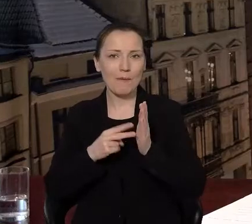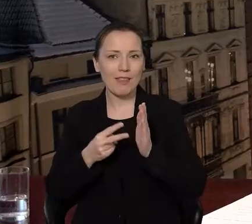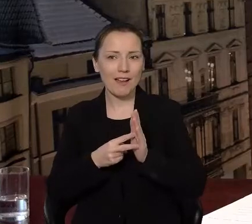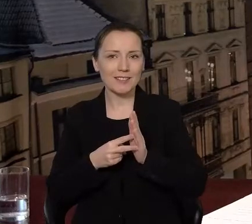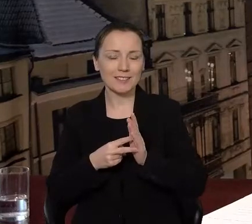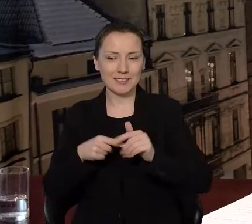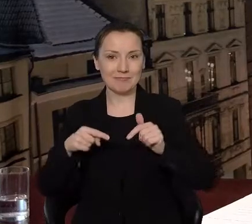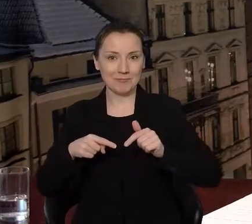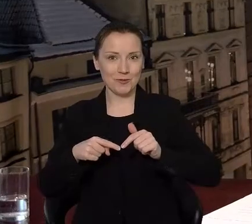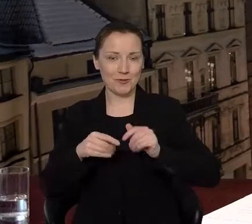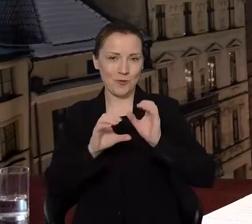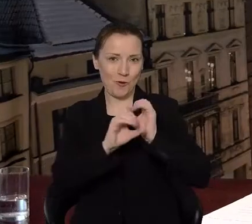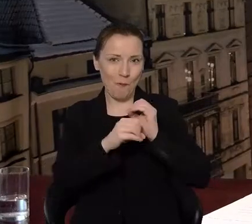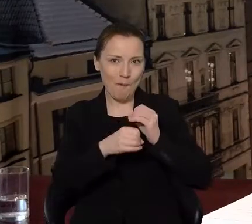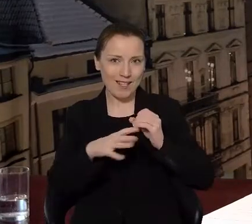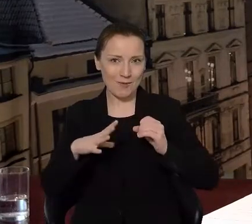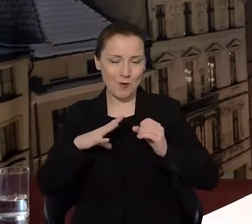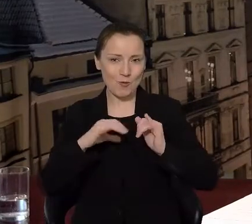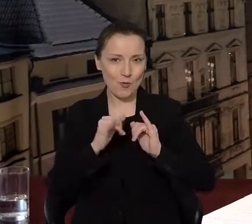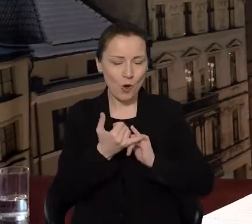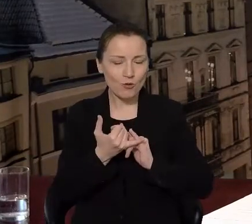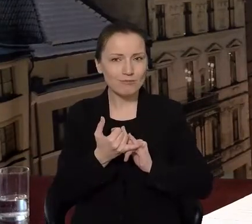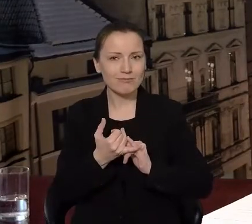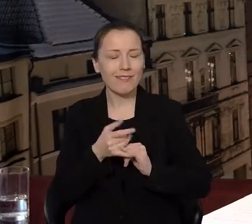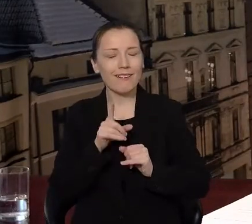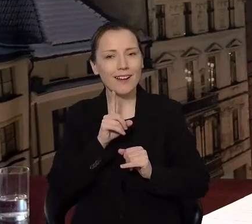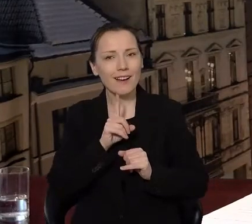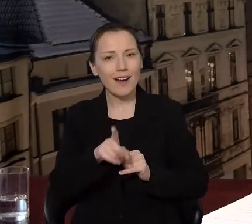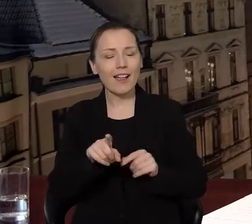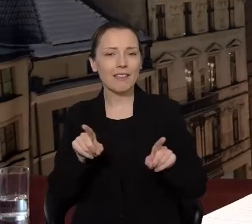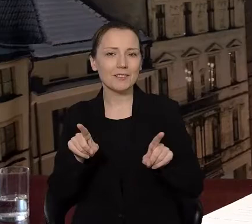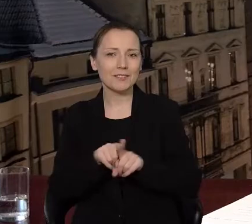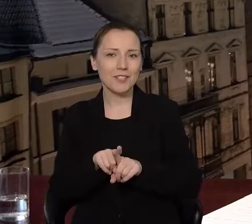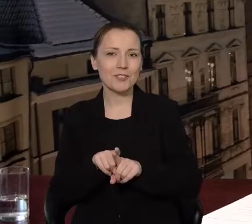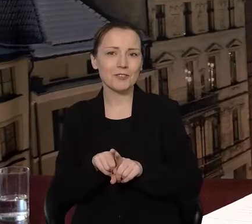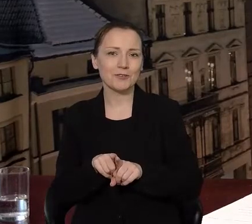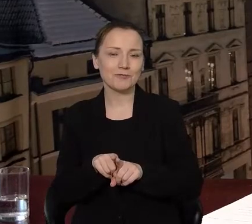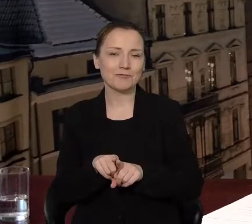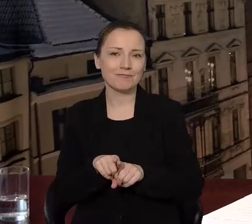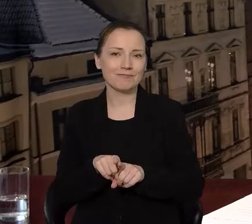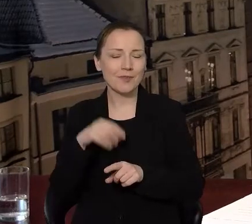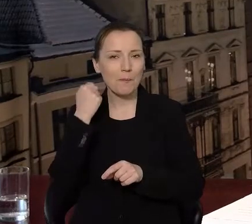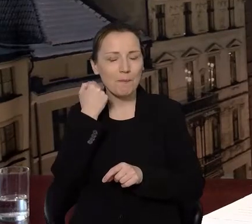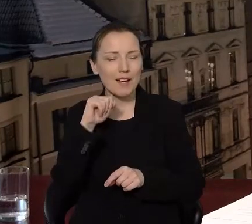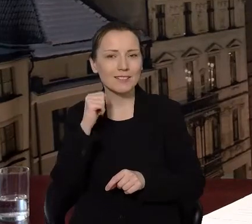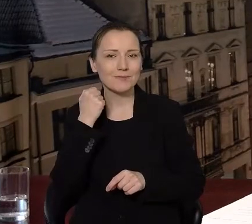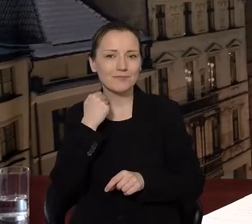Torunianinem jest, był, jest, ale przede wszystkim największym, czy najbardziej,